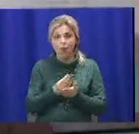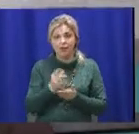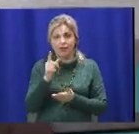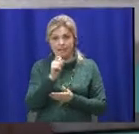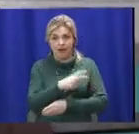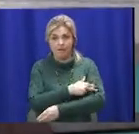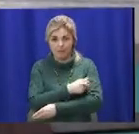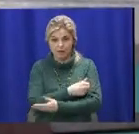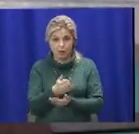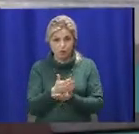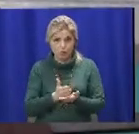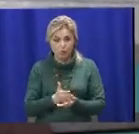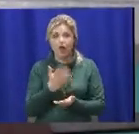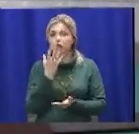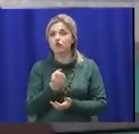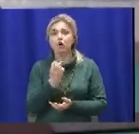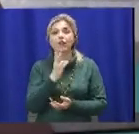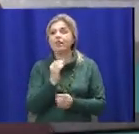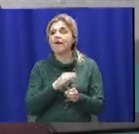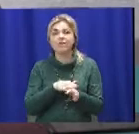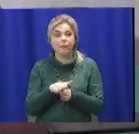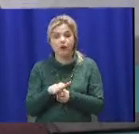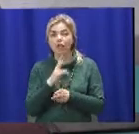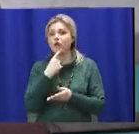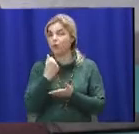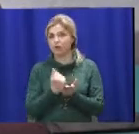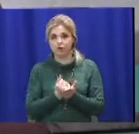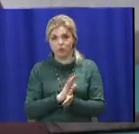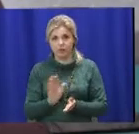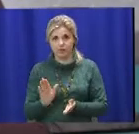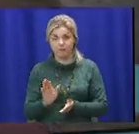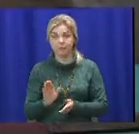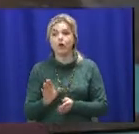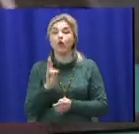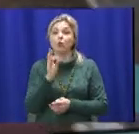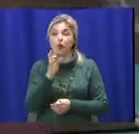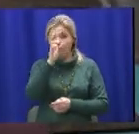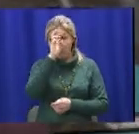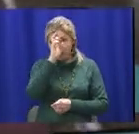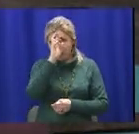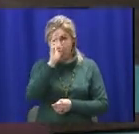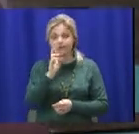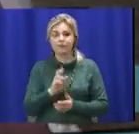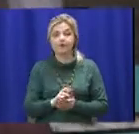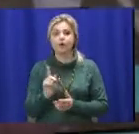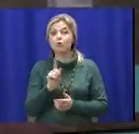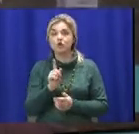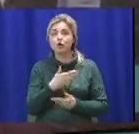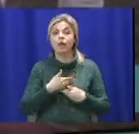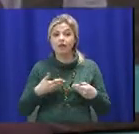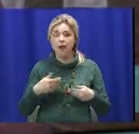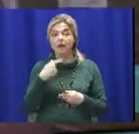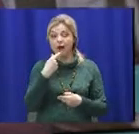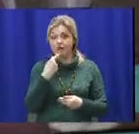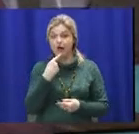в ще не відбувається, і він не утверджен. Вмісті з тим, господарство, то, що нам говорять,